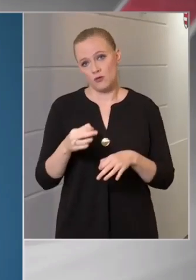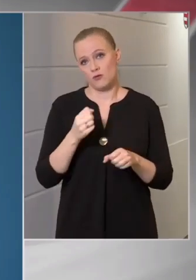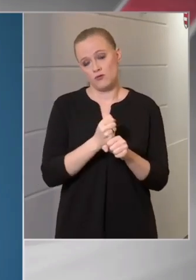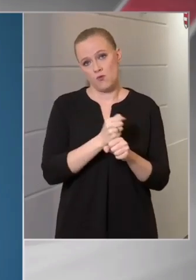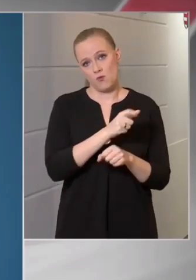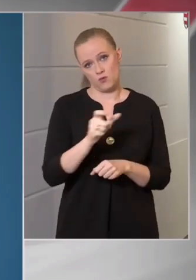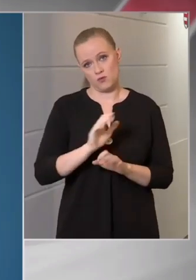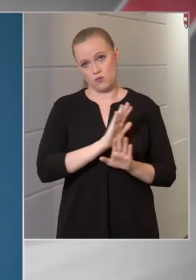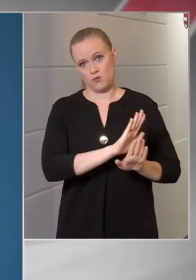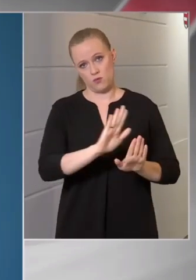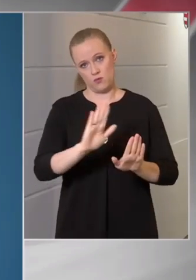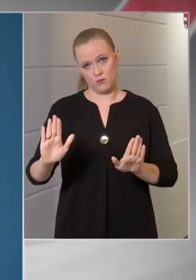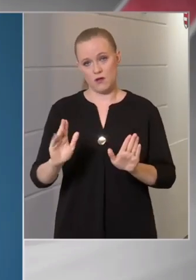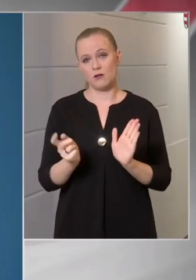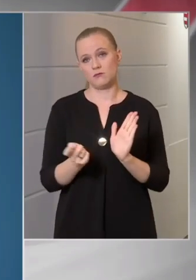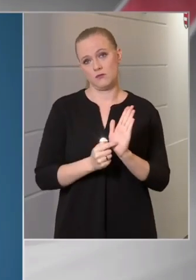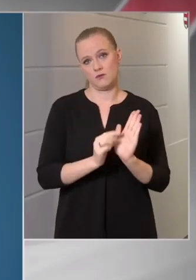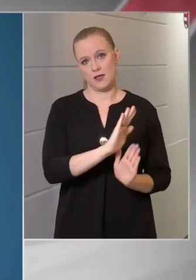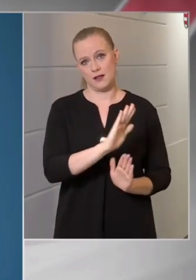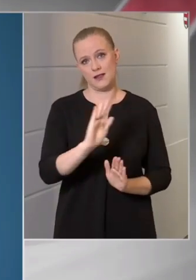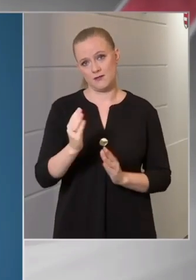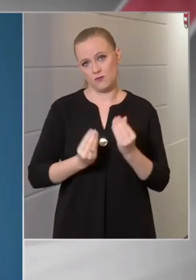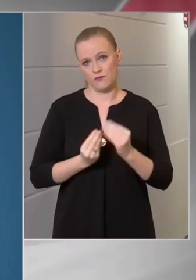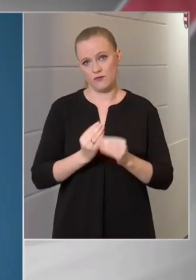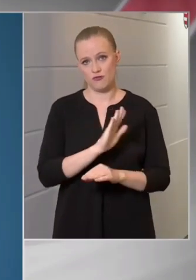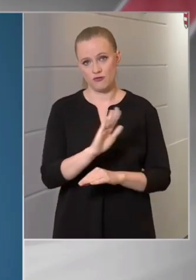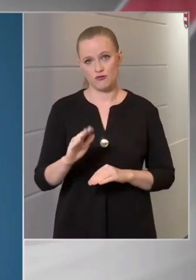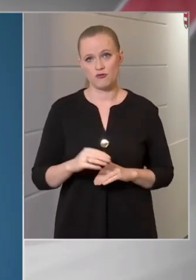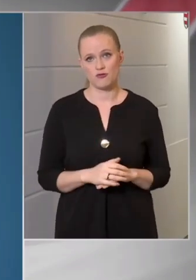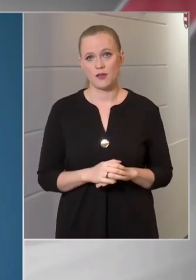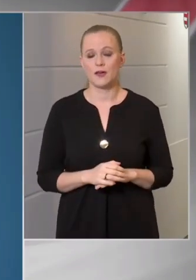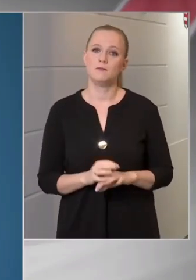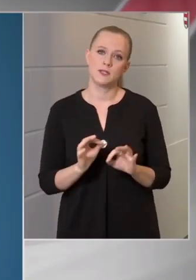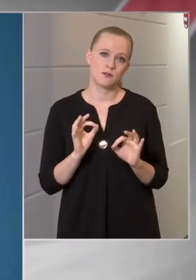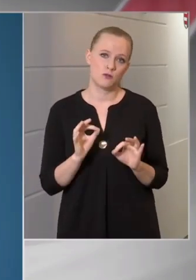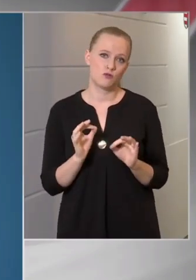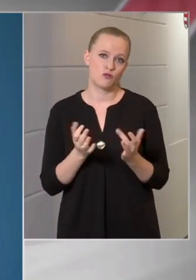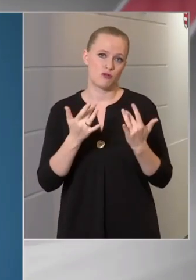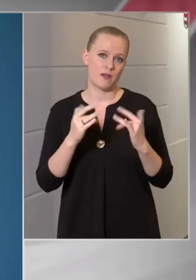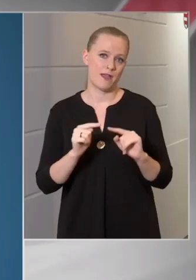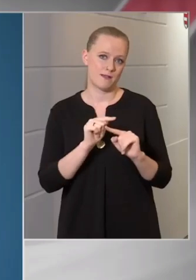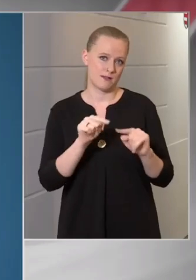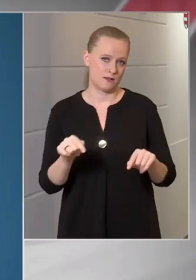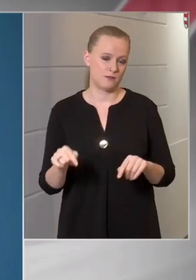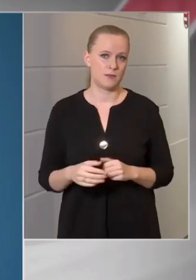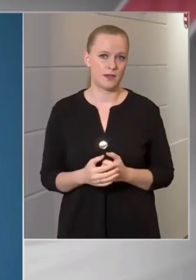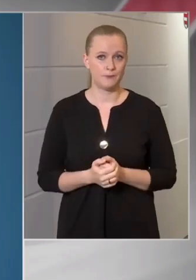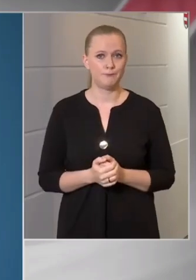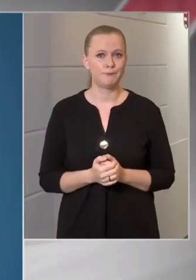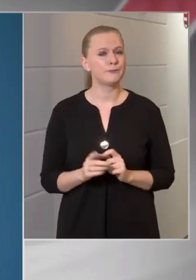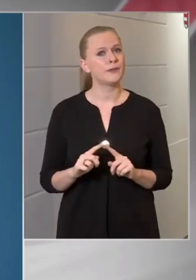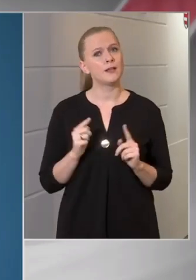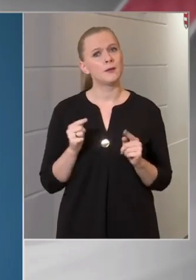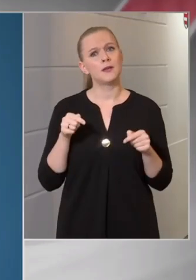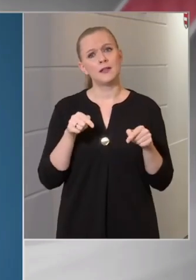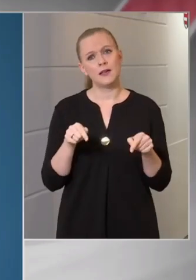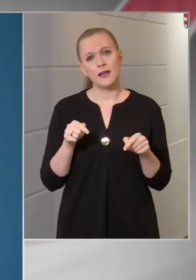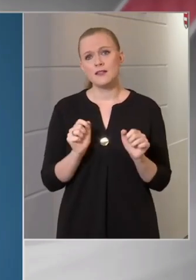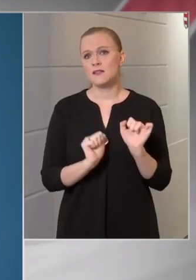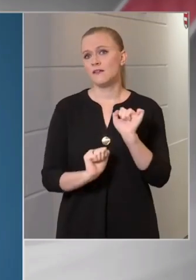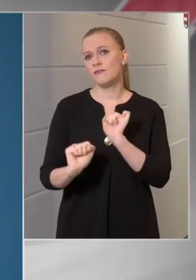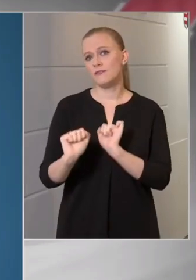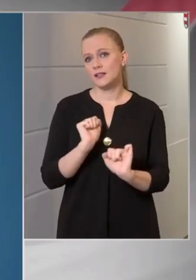kötelező viselni bizonyos beavatkozások során. Egyébként ezeknek a